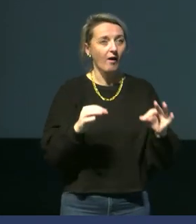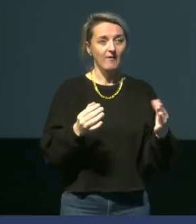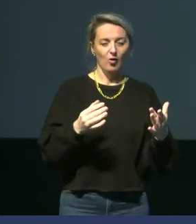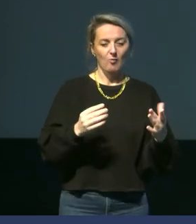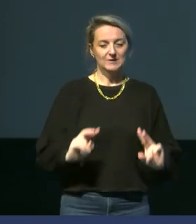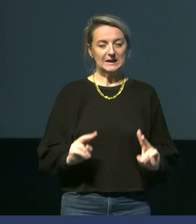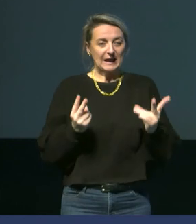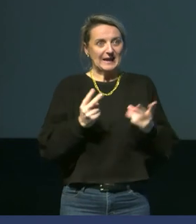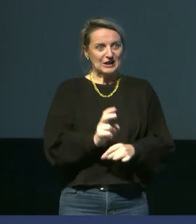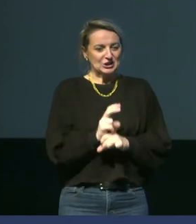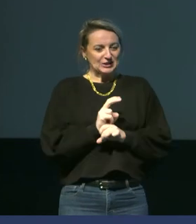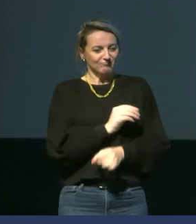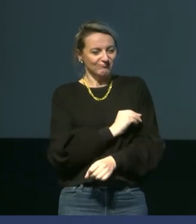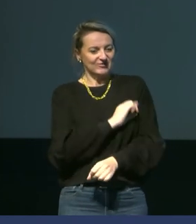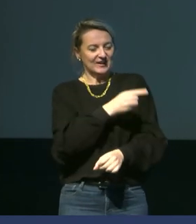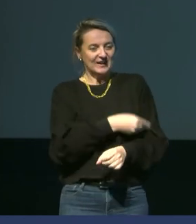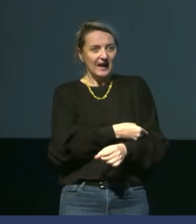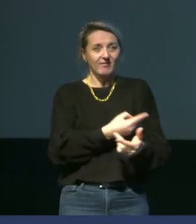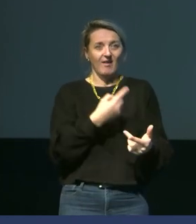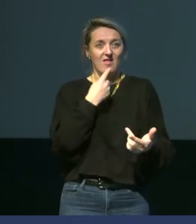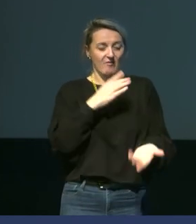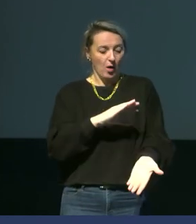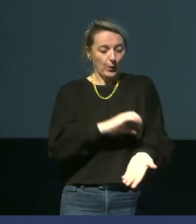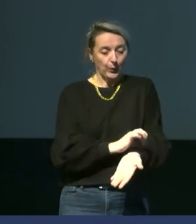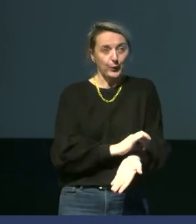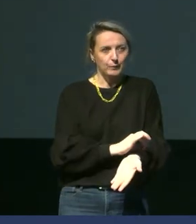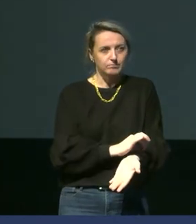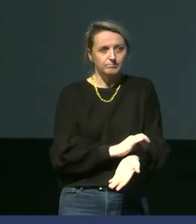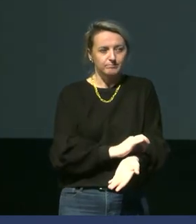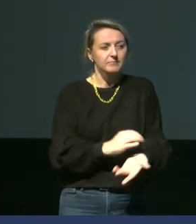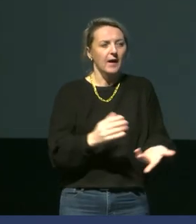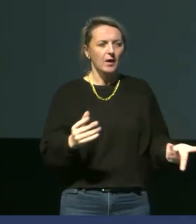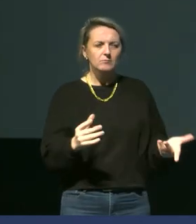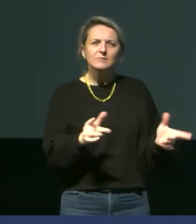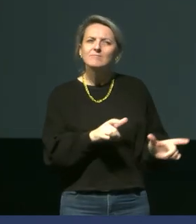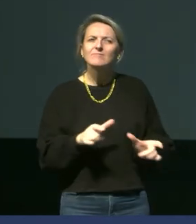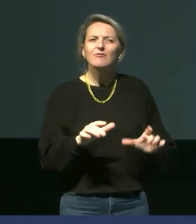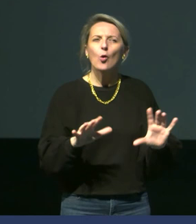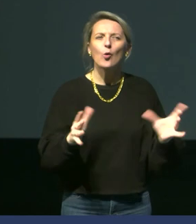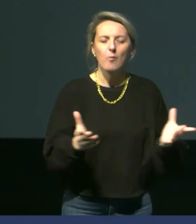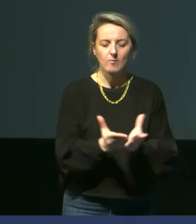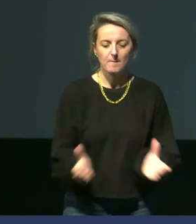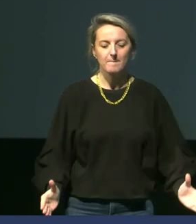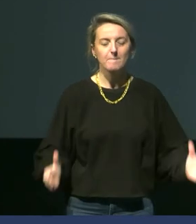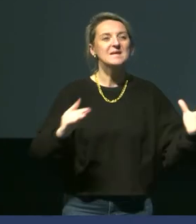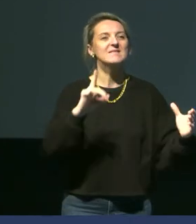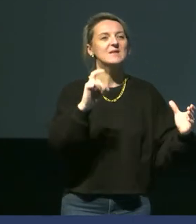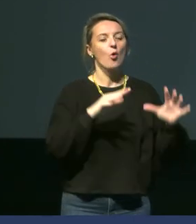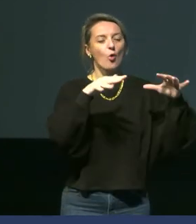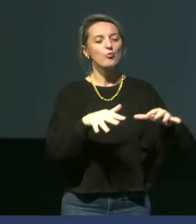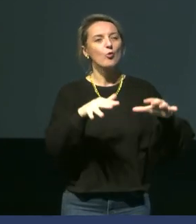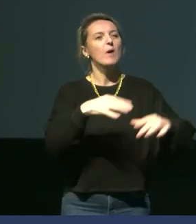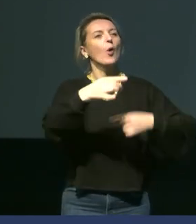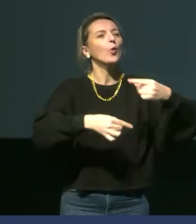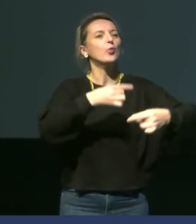Pour ce faire, on a conservé des individus dans une piscine d'eau de mer à renouvellement d'eau constant. Donc, on avait